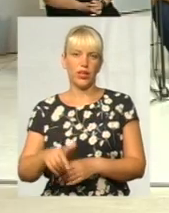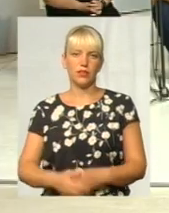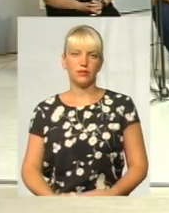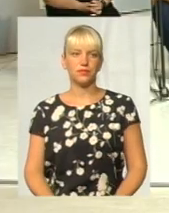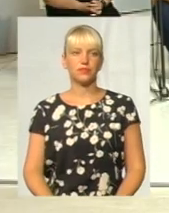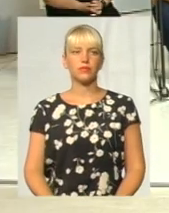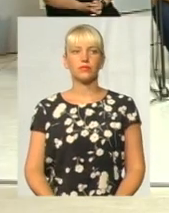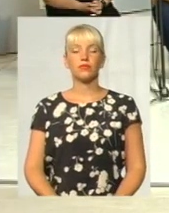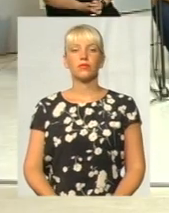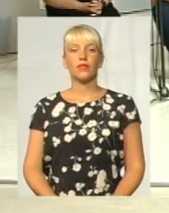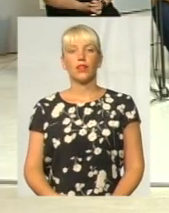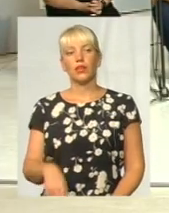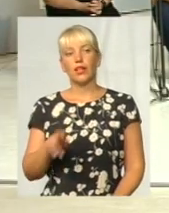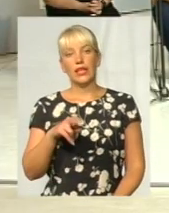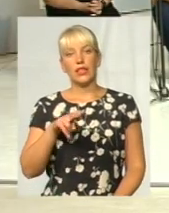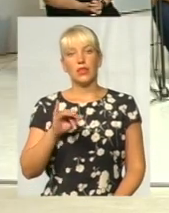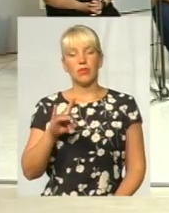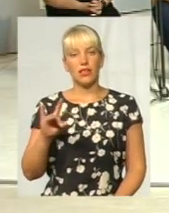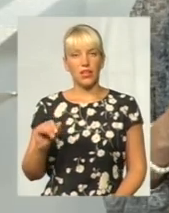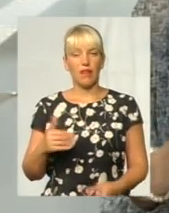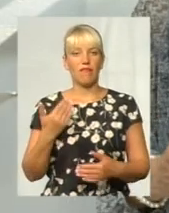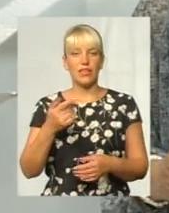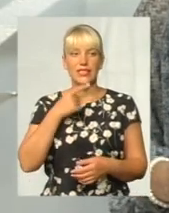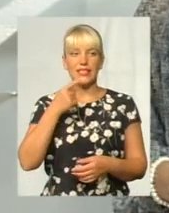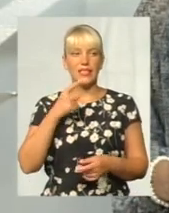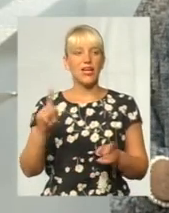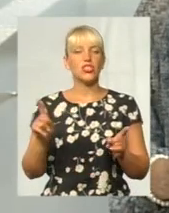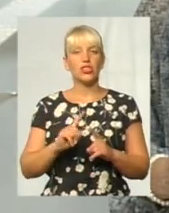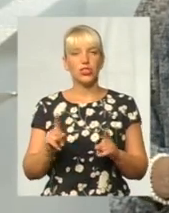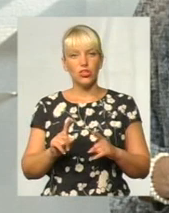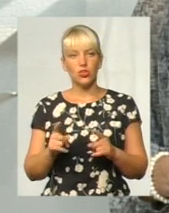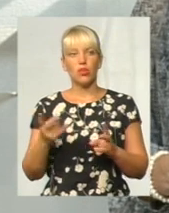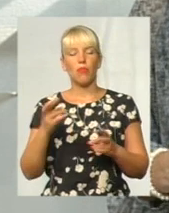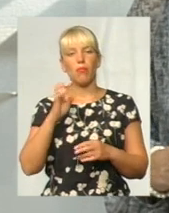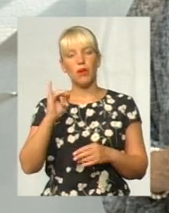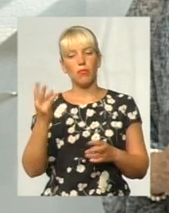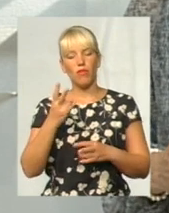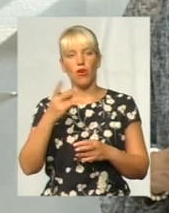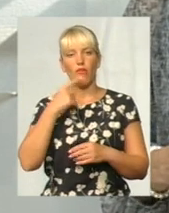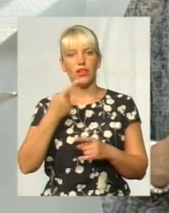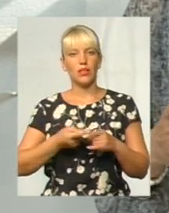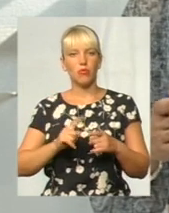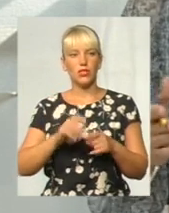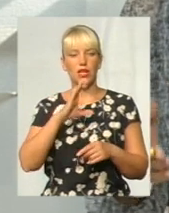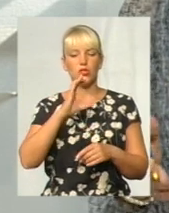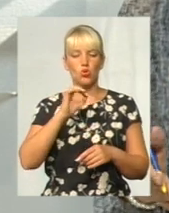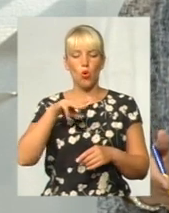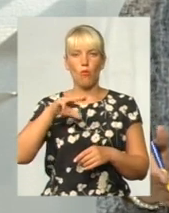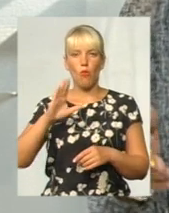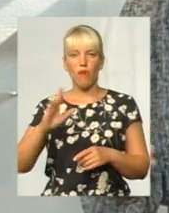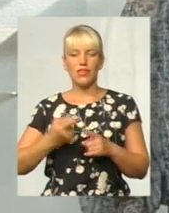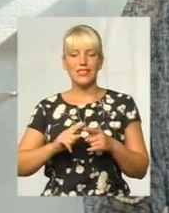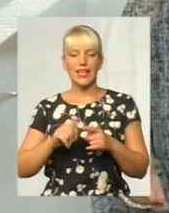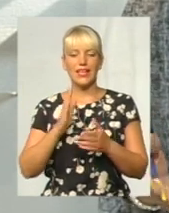Дмитро Дмитрович, ви зазначили, що мав би говорити про це пан Сому. Він є одним із